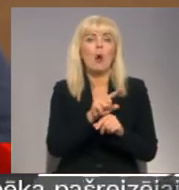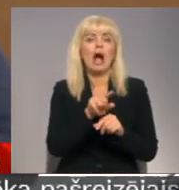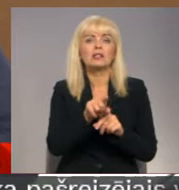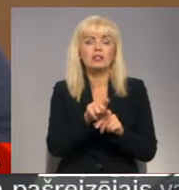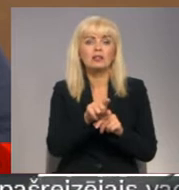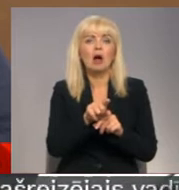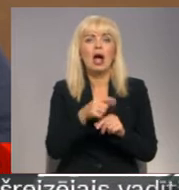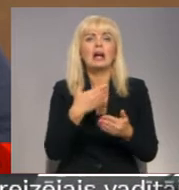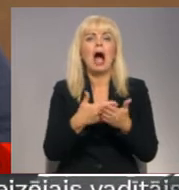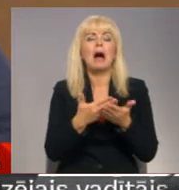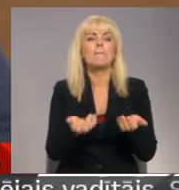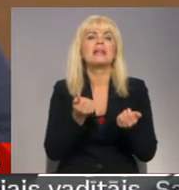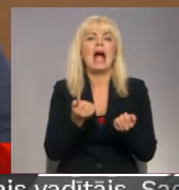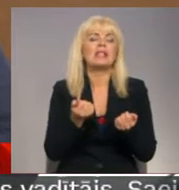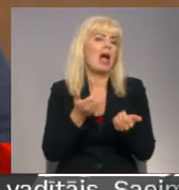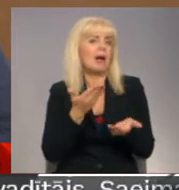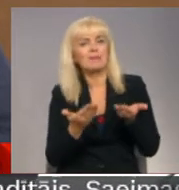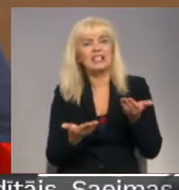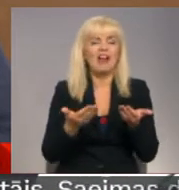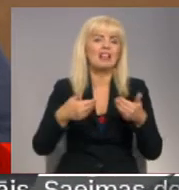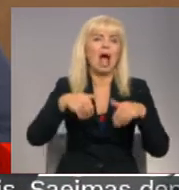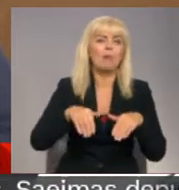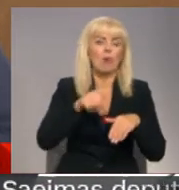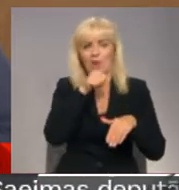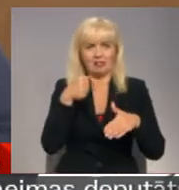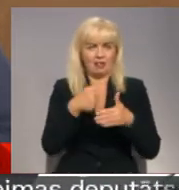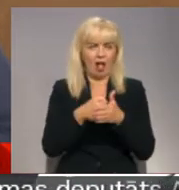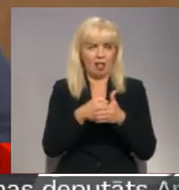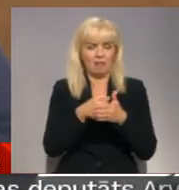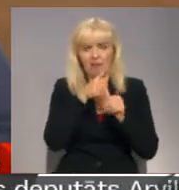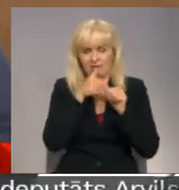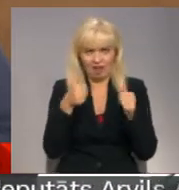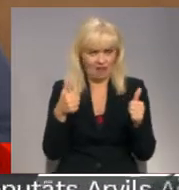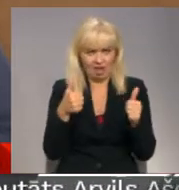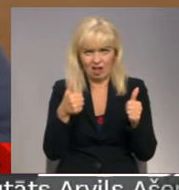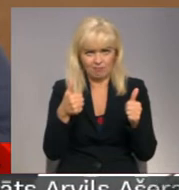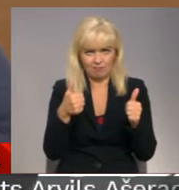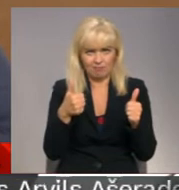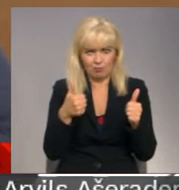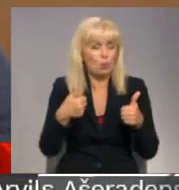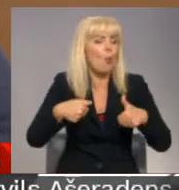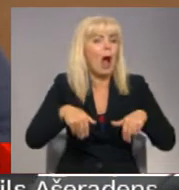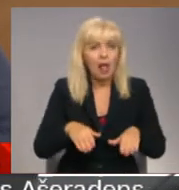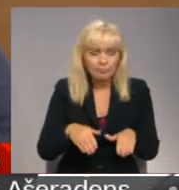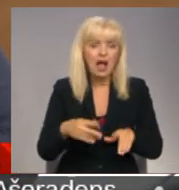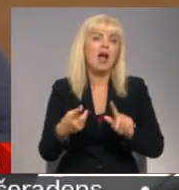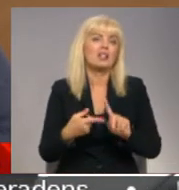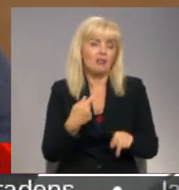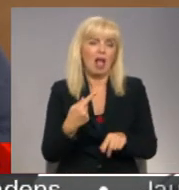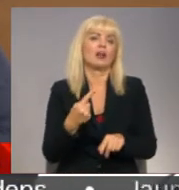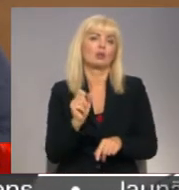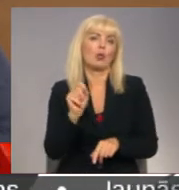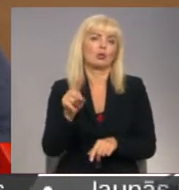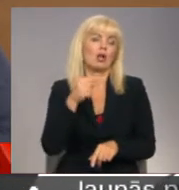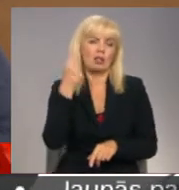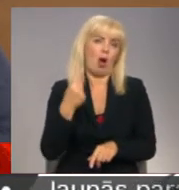Zalmana lēmumu virzienā, par kuru līdz galam mēs tikā nevaram izšķirties. Un tad es vēl vienaiz uzdodu jautājumu